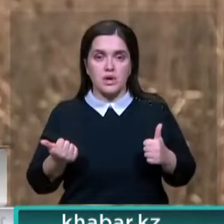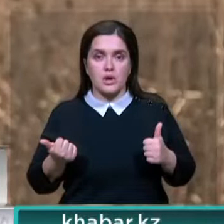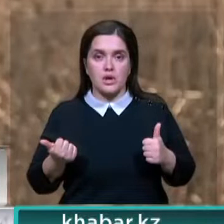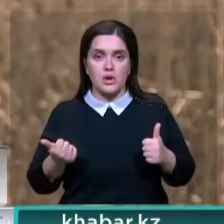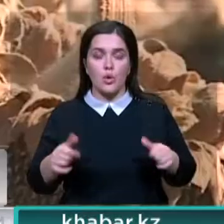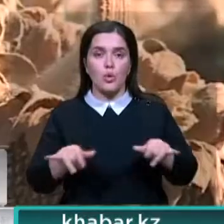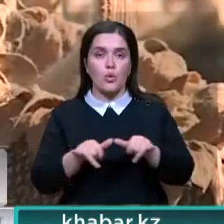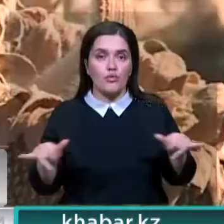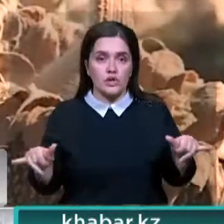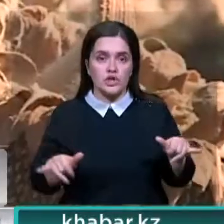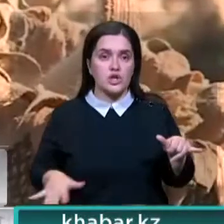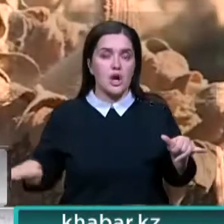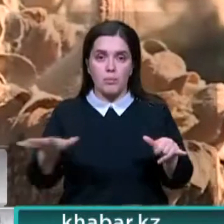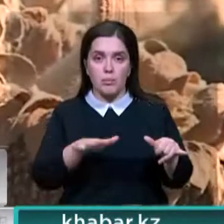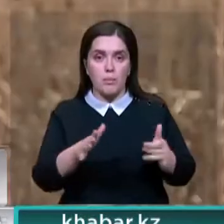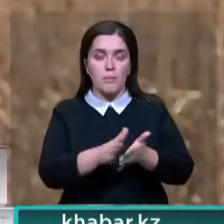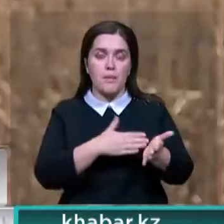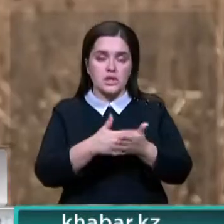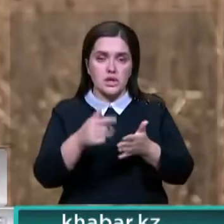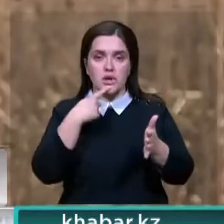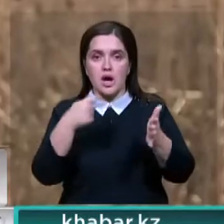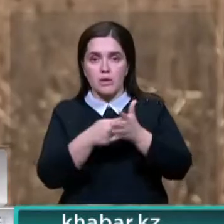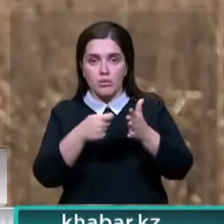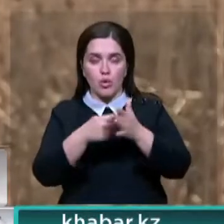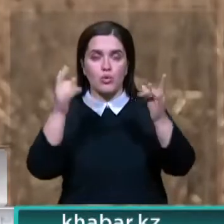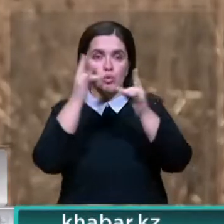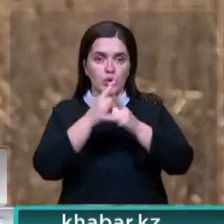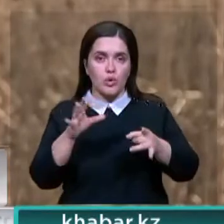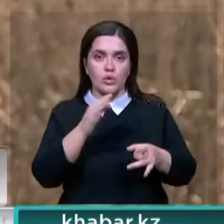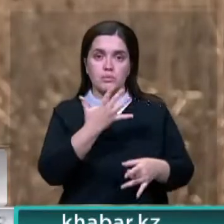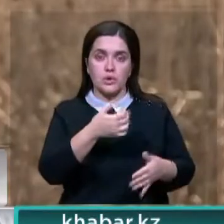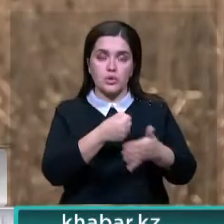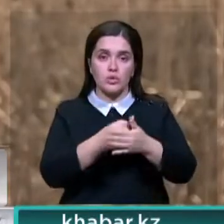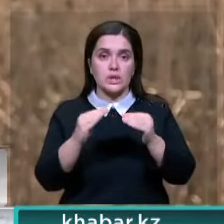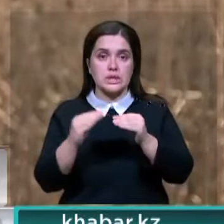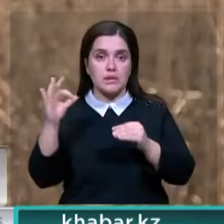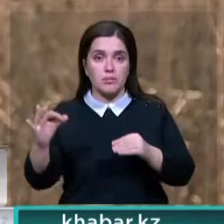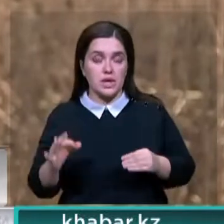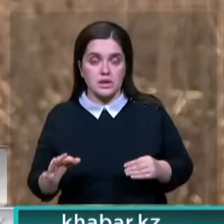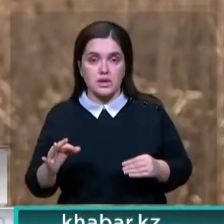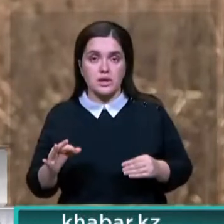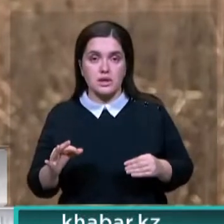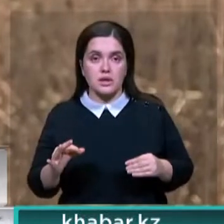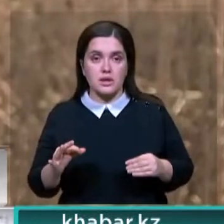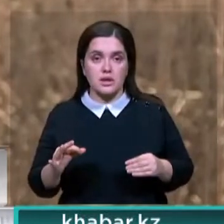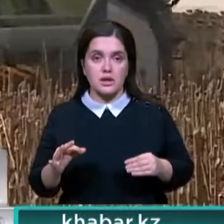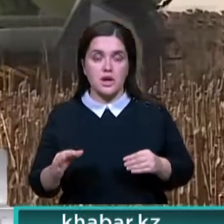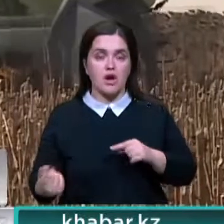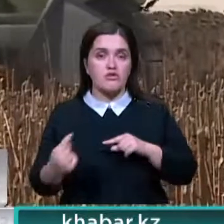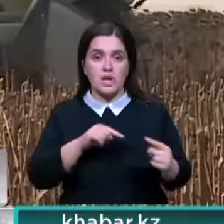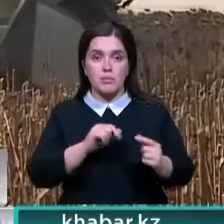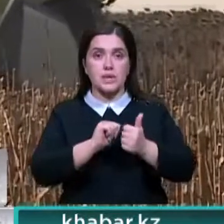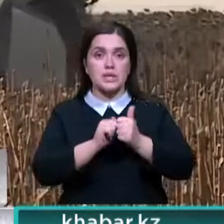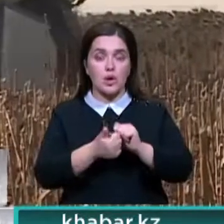увеличением площади под масличные и кормовые культуры. В среднем каждый год от 5 до 10% идет взаимозаменяемость.